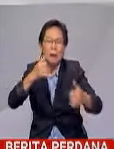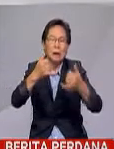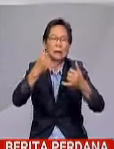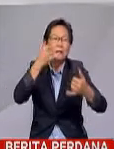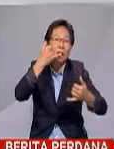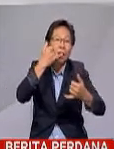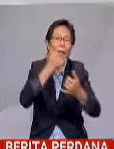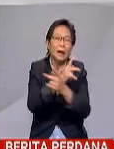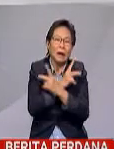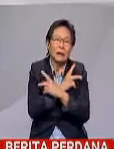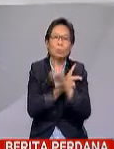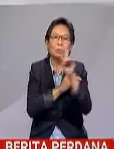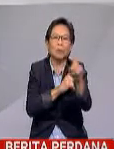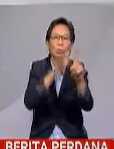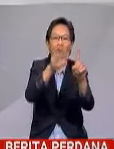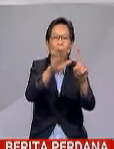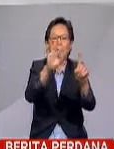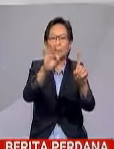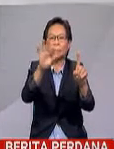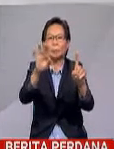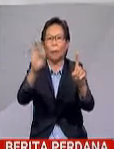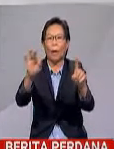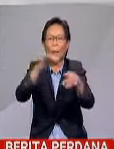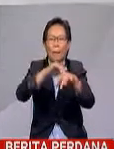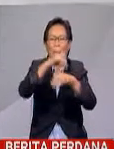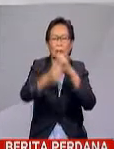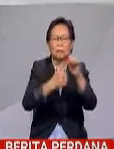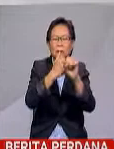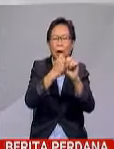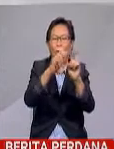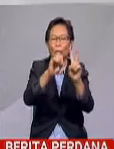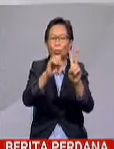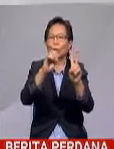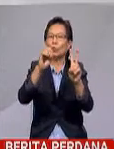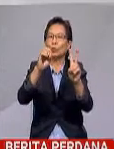15999 pada tahun lalu.